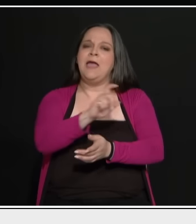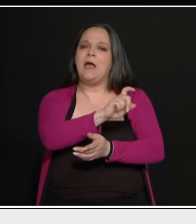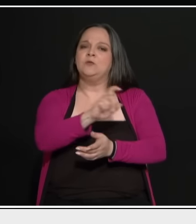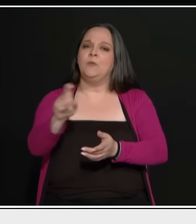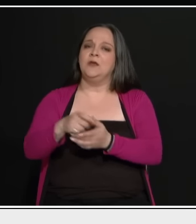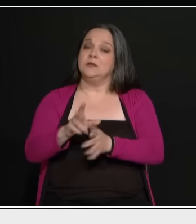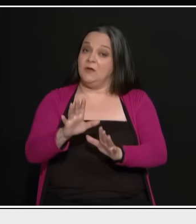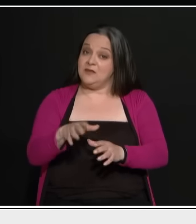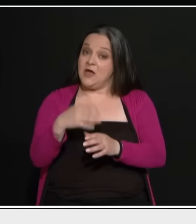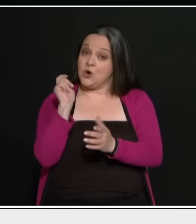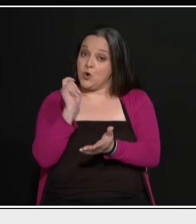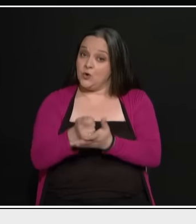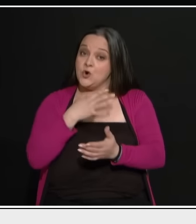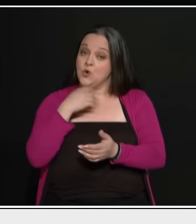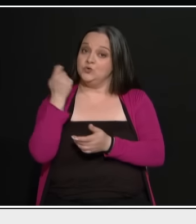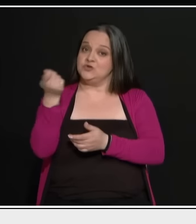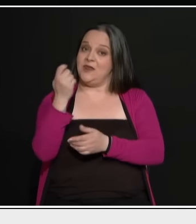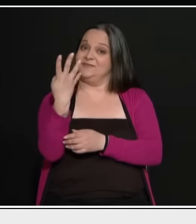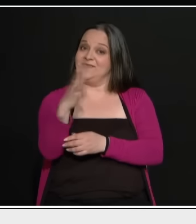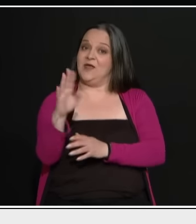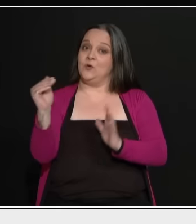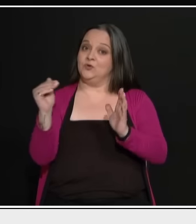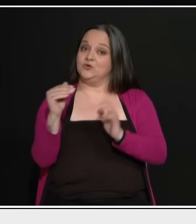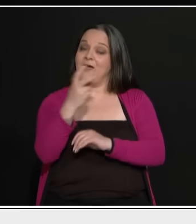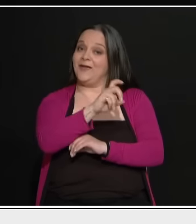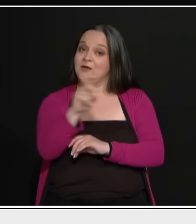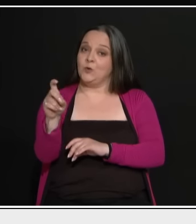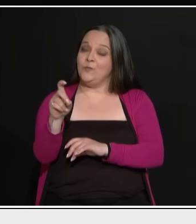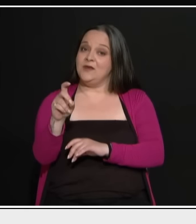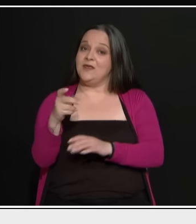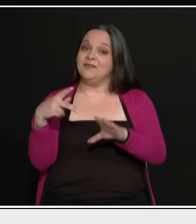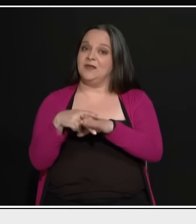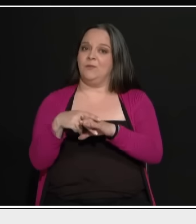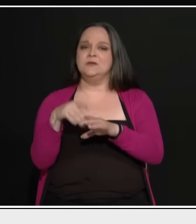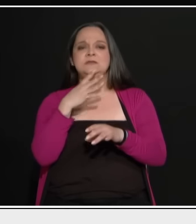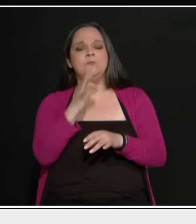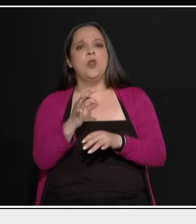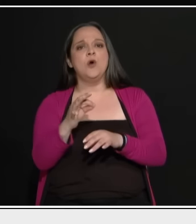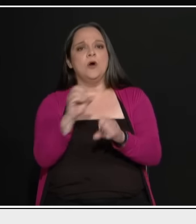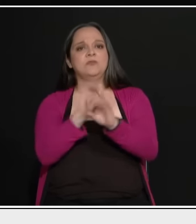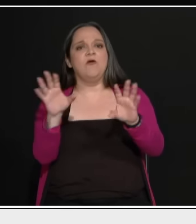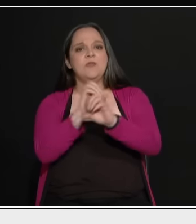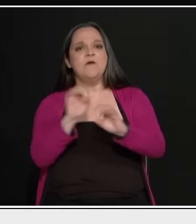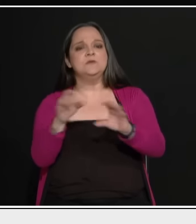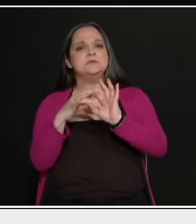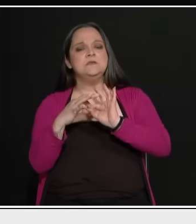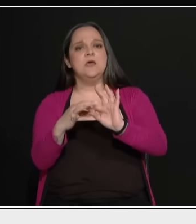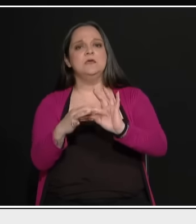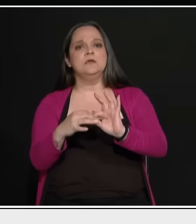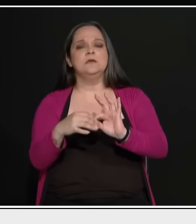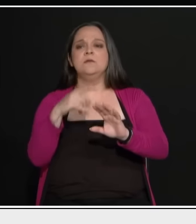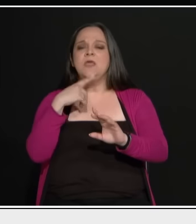εκατομμύρια στις τράπεζες. Αυτά τα σποτ, γιατί παίζουν αν η ηγεσία... Πλύσια κεφάλαιο. Πλύσια κεφάλαιο.